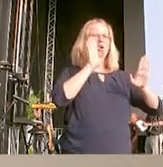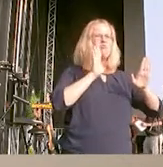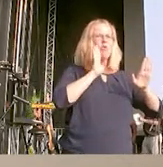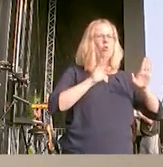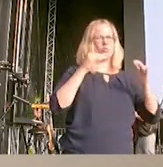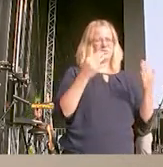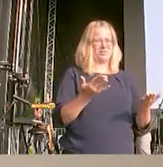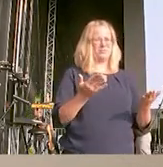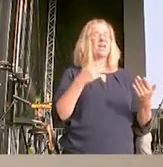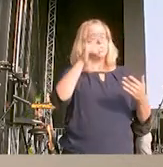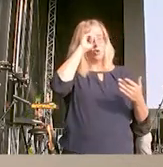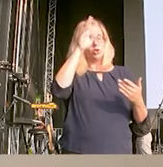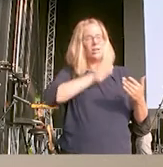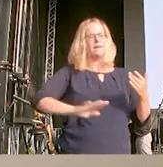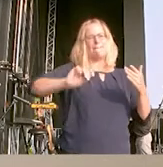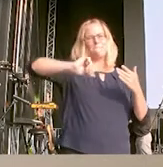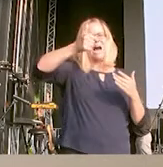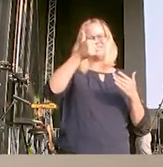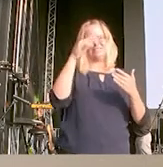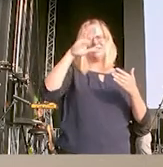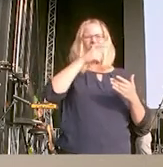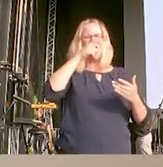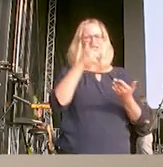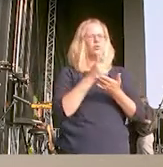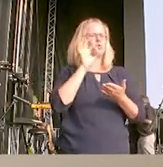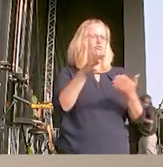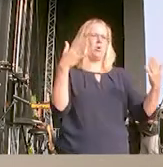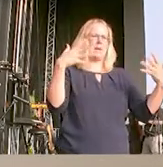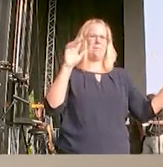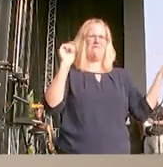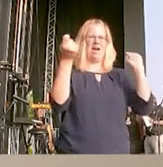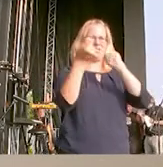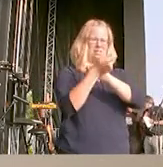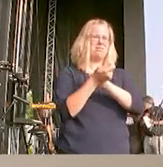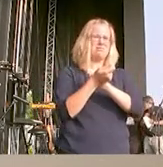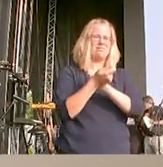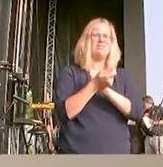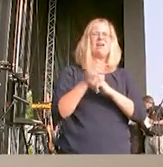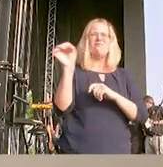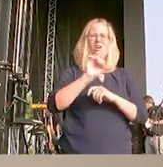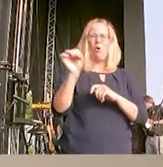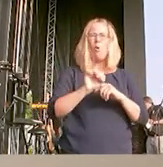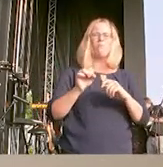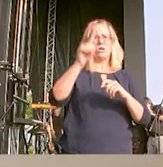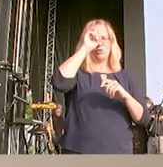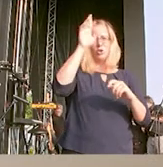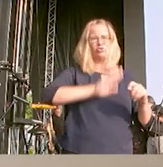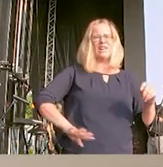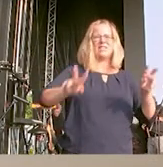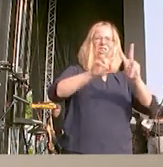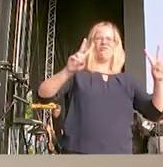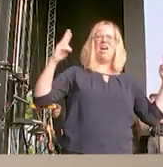mit Hauptverantwortlich für den Klimawandel, denn Deutschland verbrennt weltweit